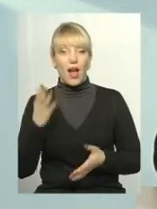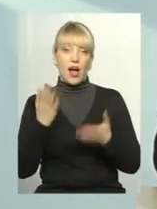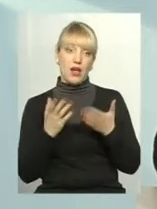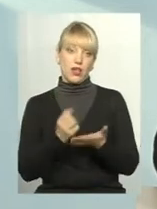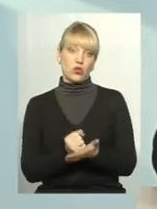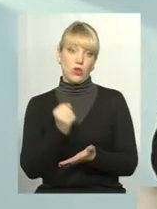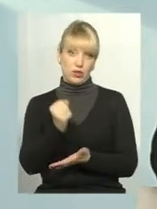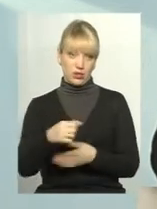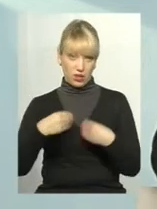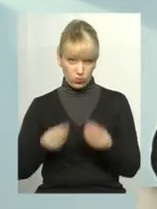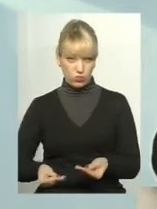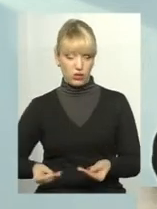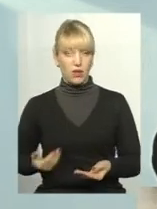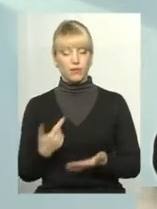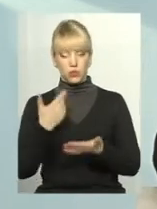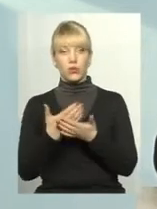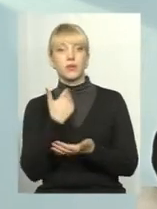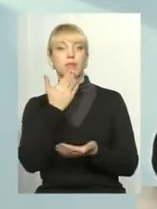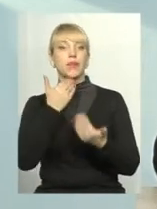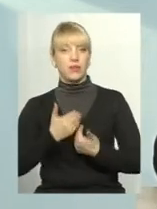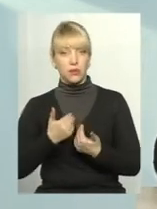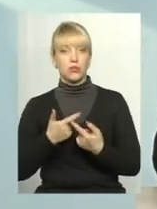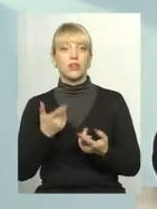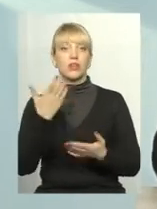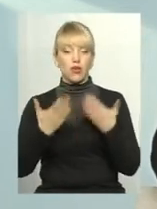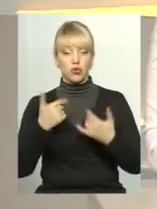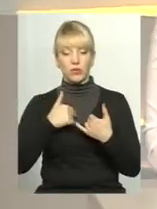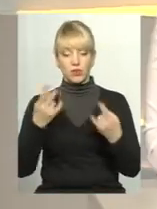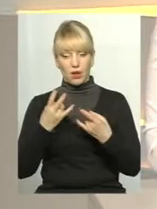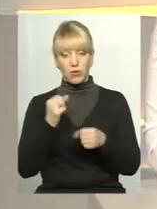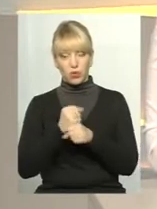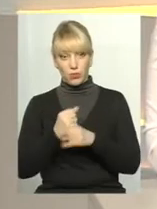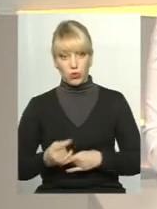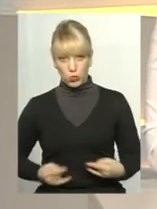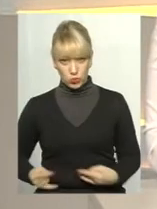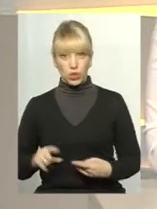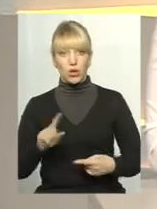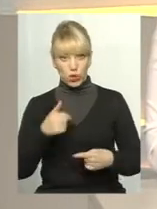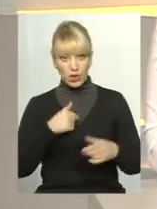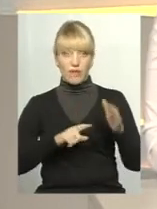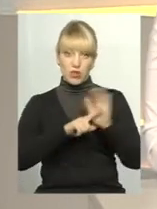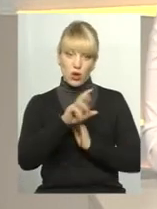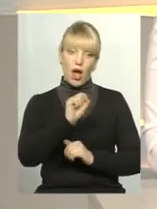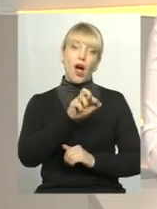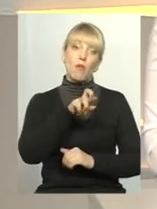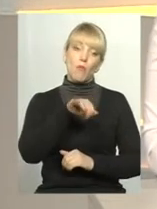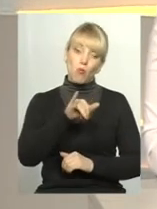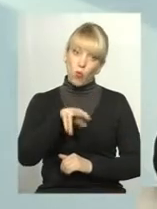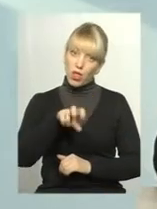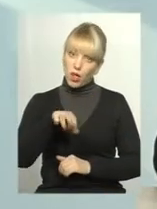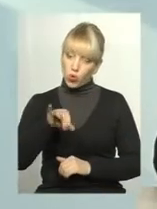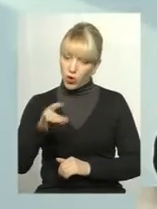задають такі питання. Якщо мені треба зробити УЗІ, я маю йти спочатку в амбулаторію, а потім йти в поліклініку,